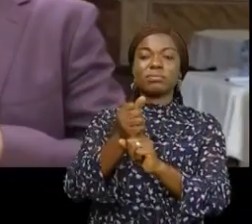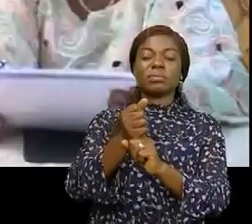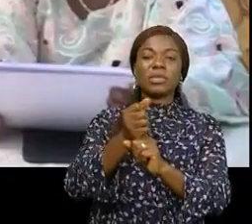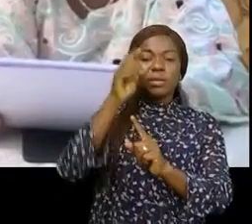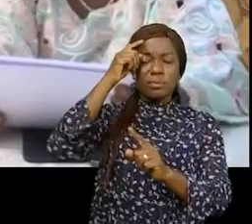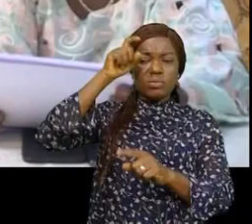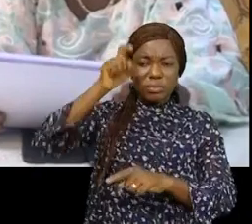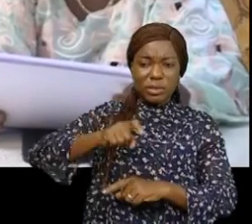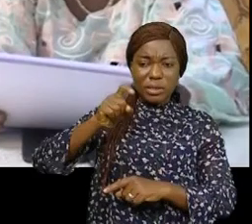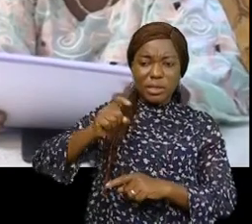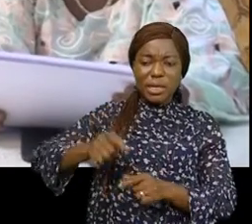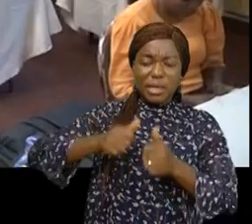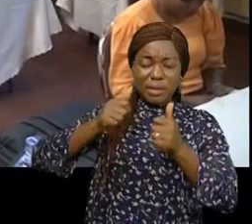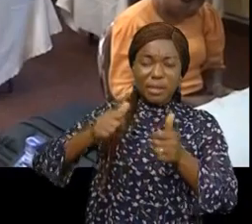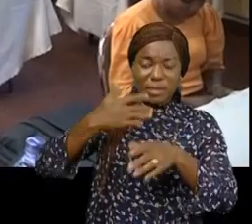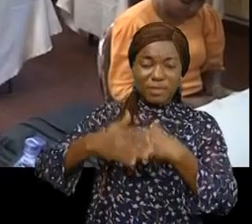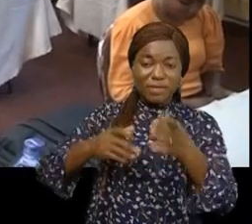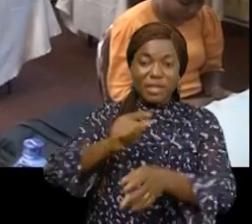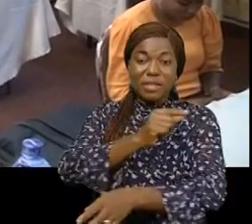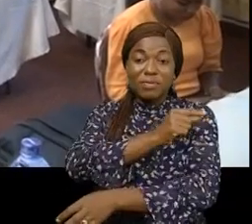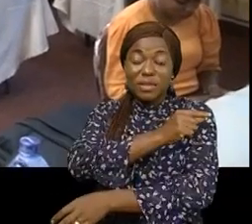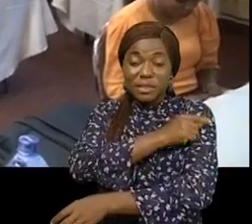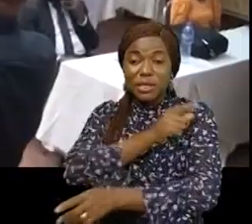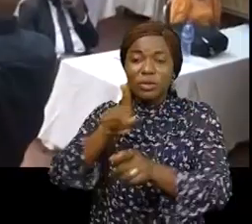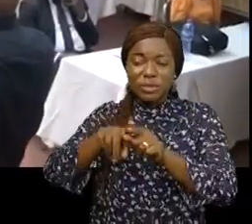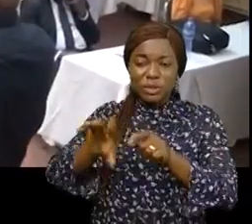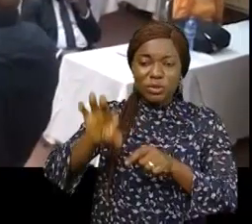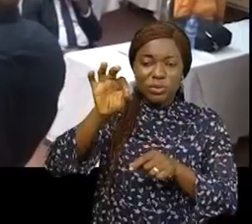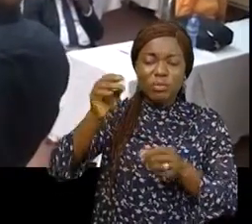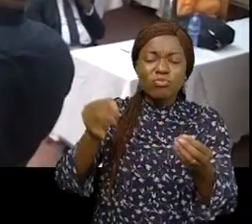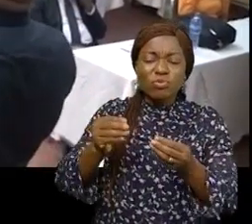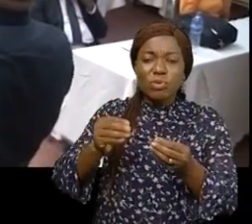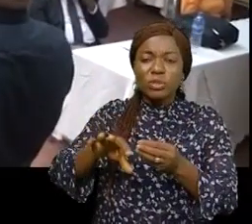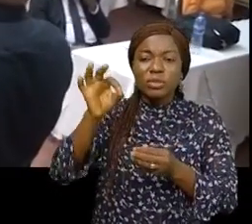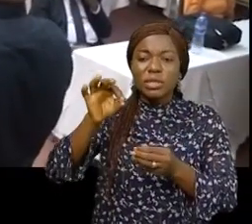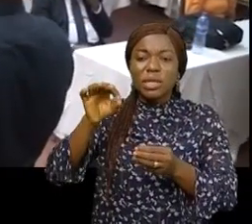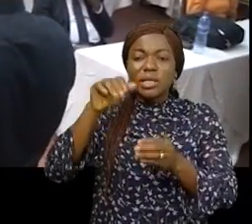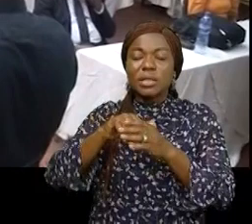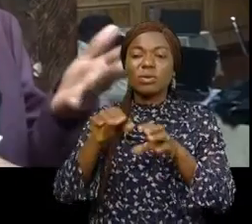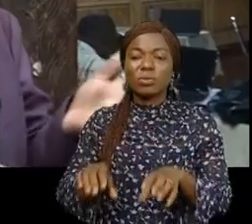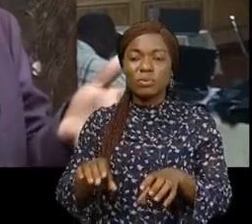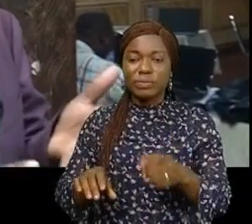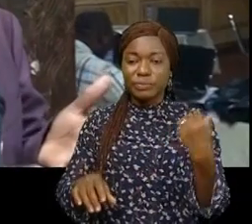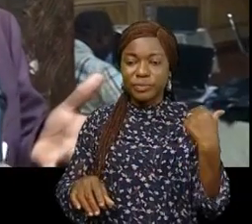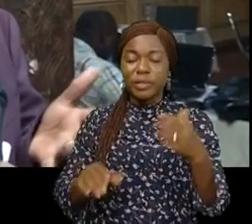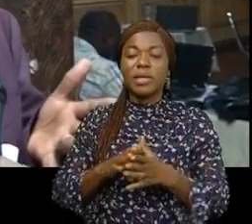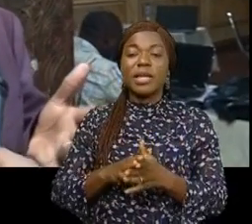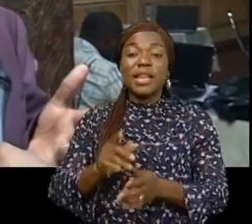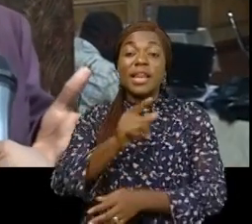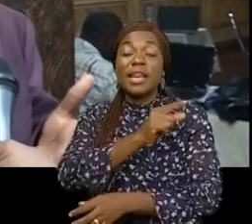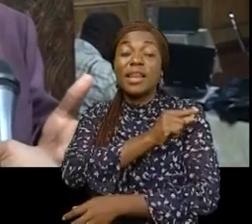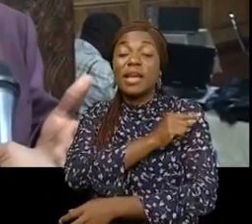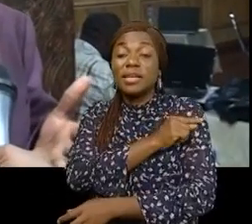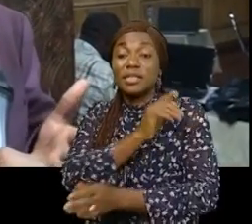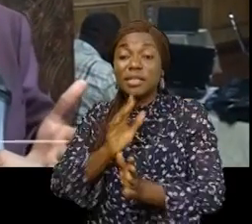insister sur les bienfaits du vaccin AstraZeneca et son choix par la RDC. Cette vaccination a pour objectif d'abord d'éviter